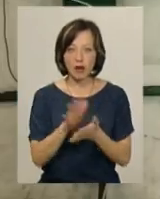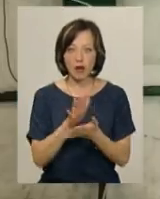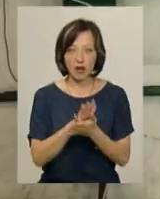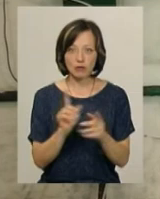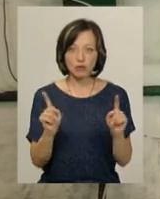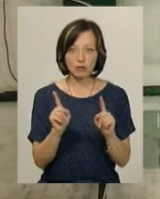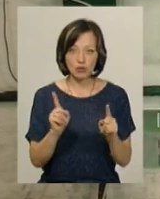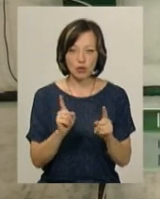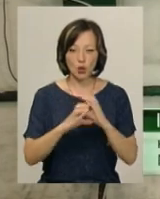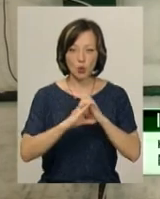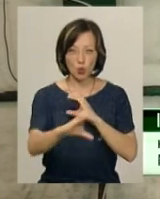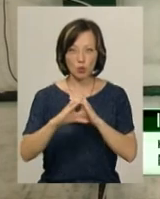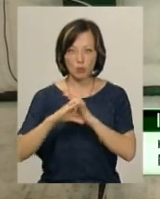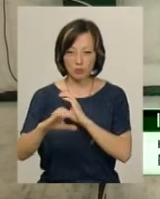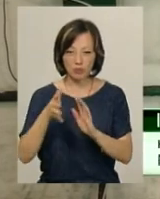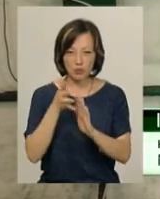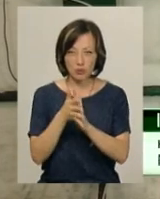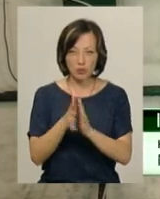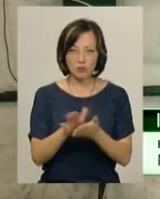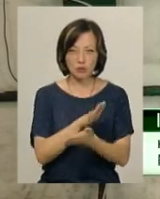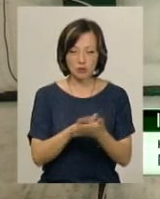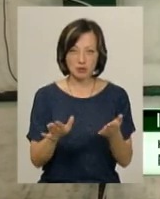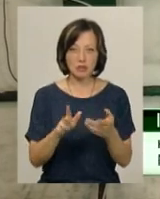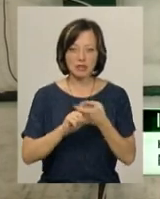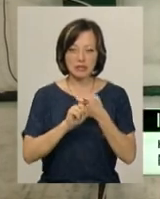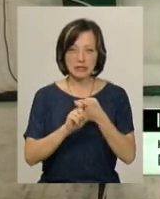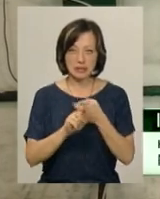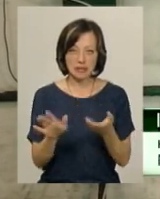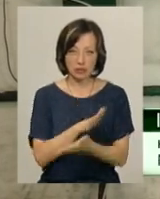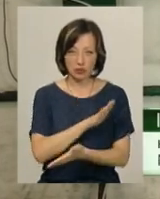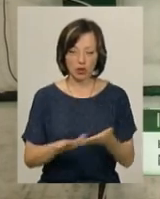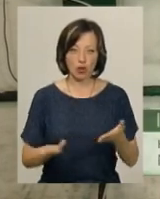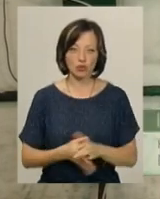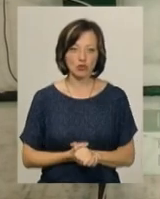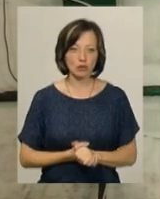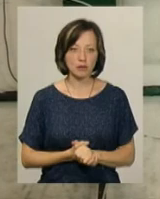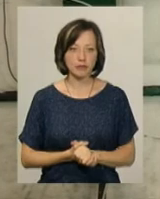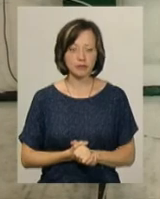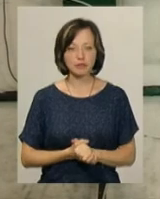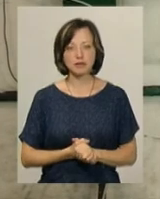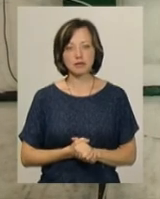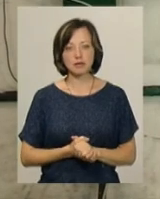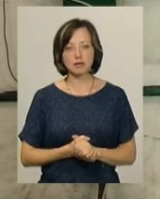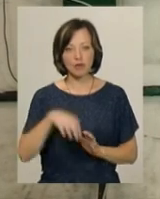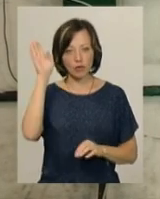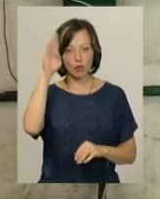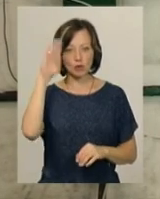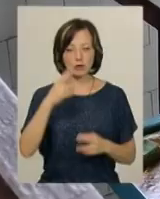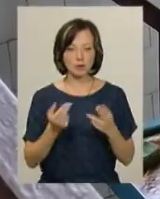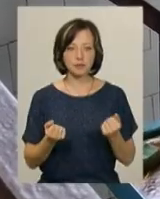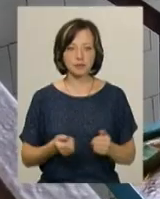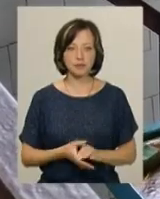грязні самі трубопроводи, то теж вона вступає в реакцію і знезаражує воду, очищає.